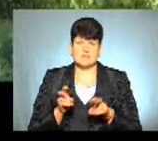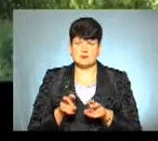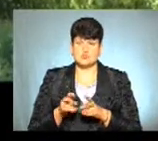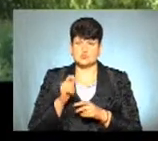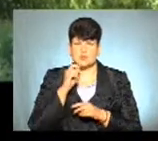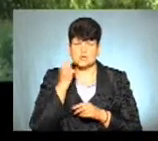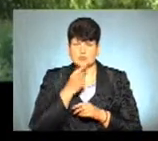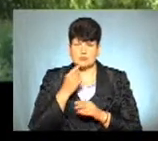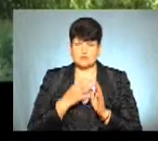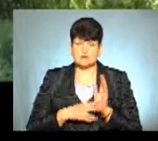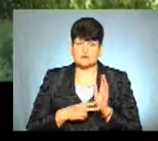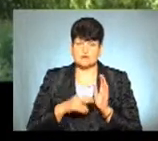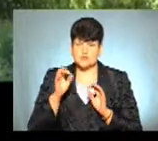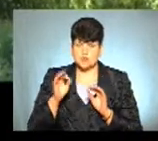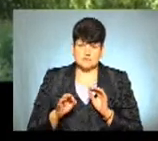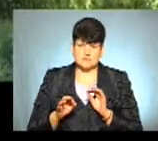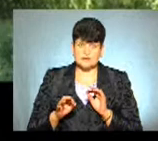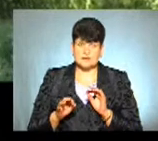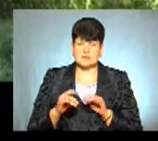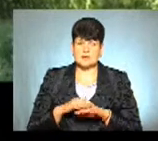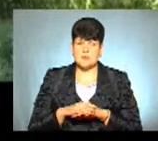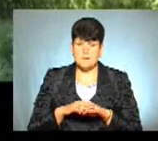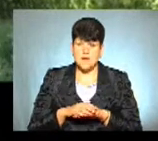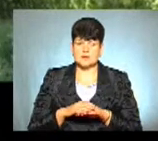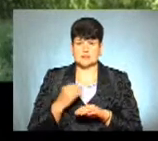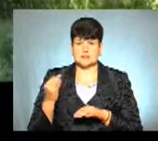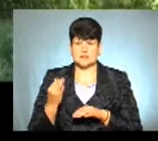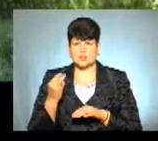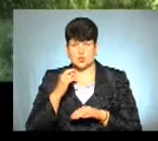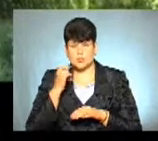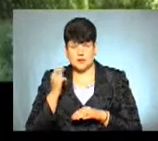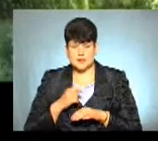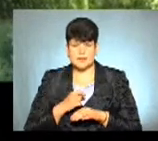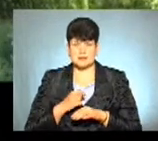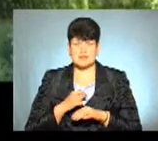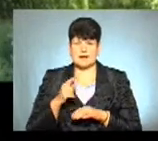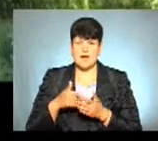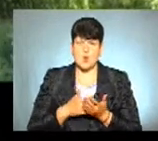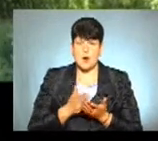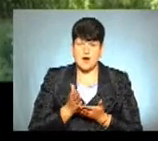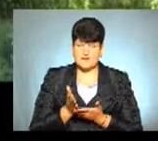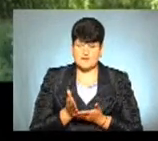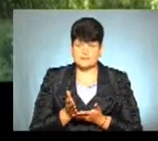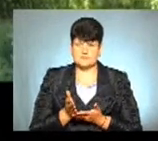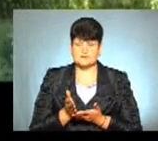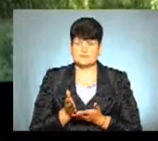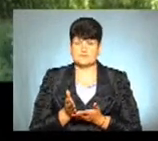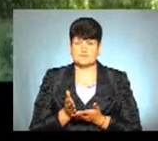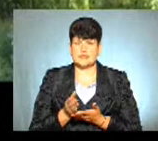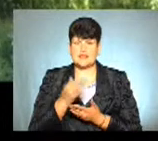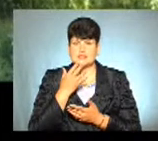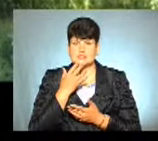97% з математики, з історії України, з географії, з